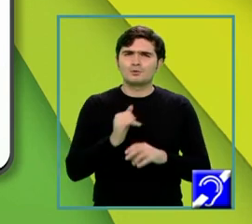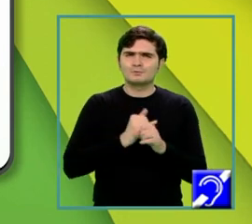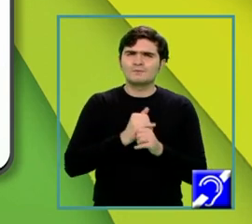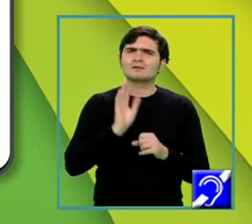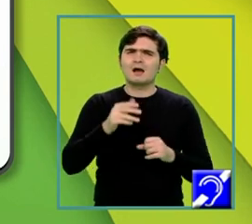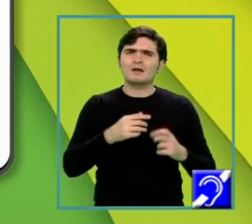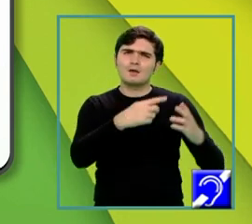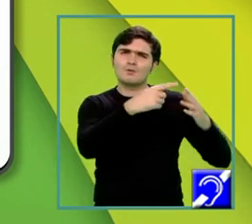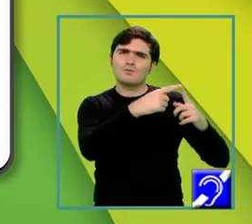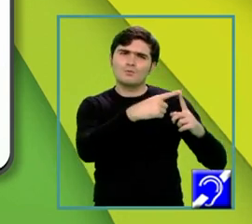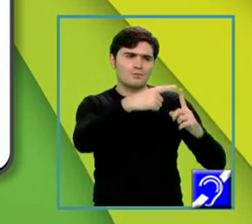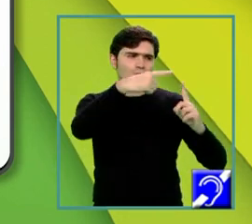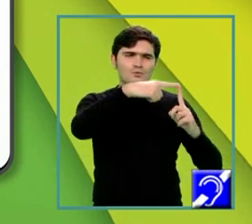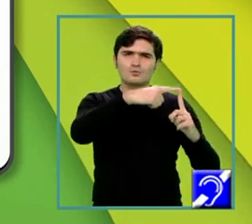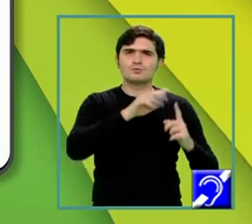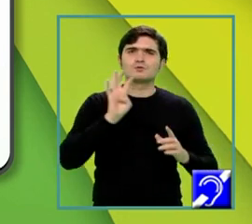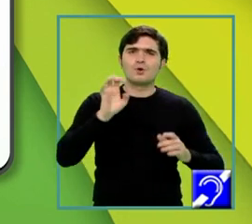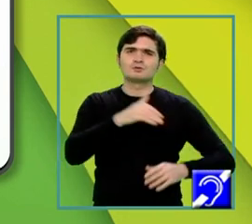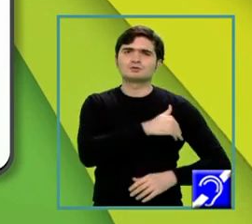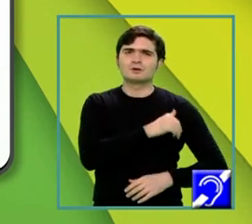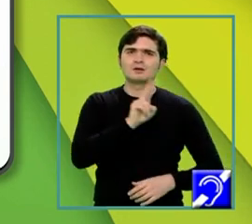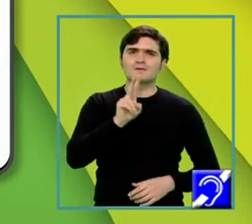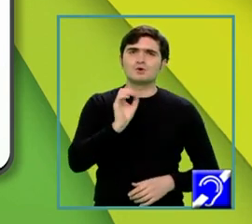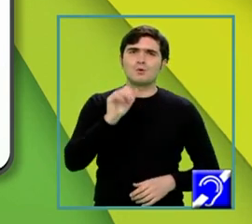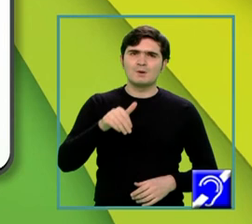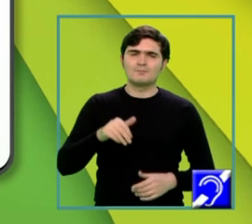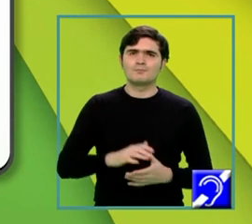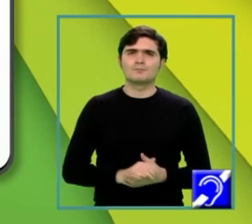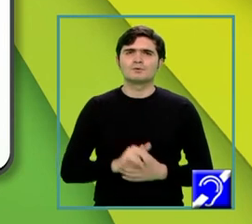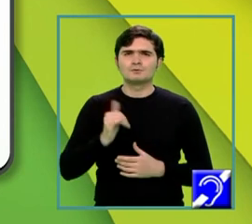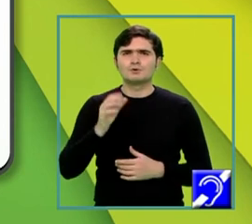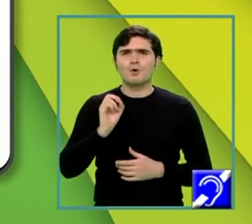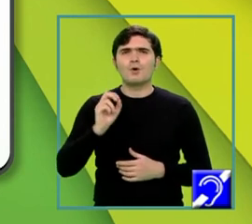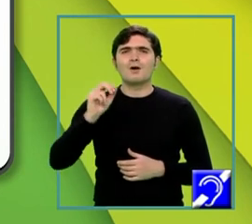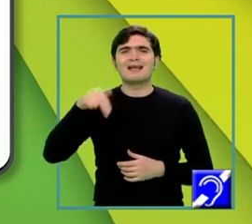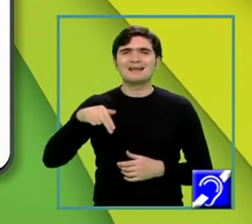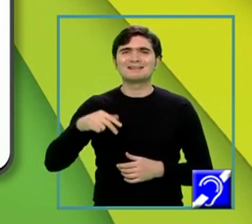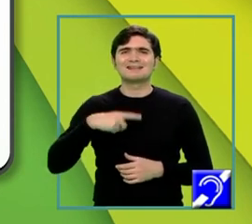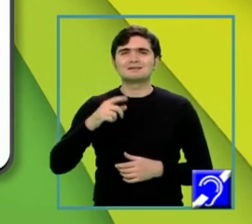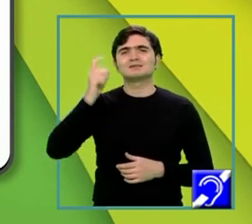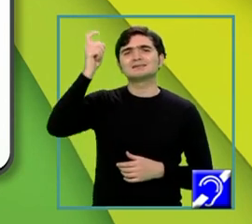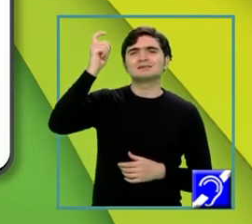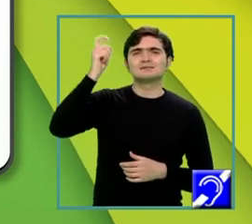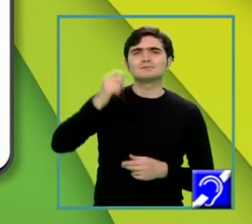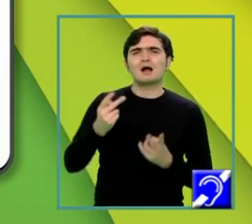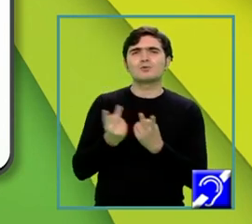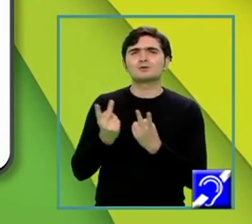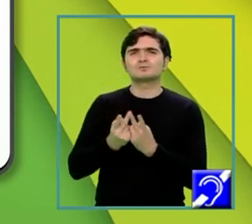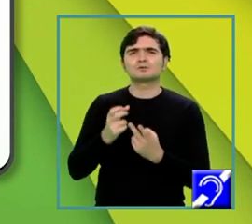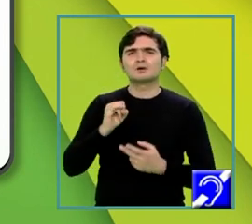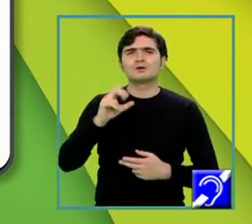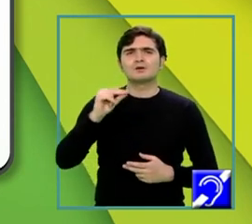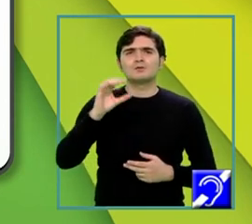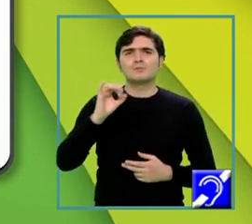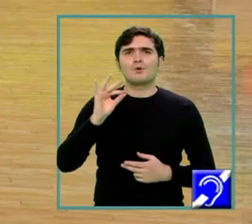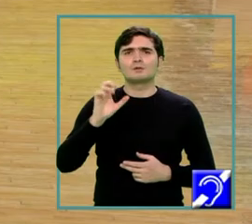unghiul VOM de 90 de grade, iar ON este înălțimea corespunzătoarei ipotenuzei și